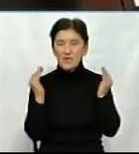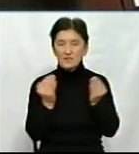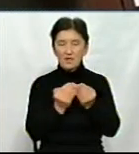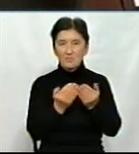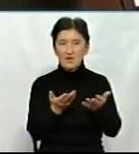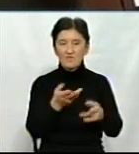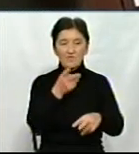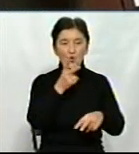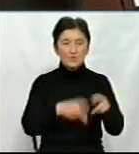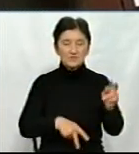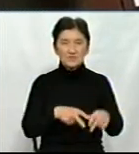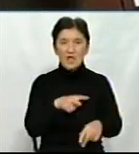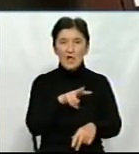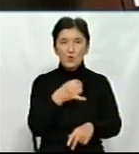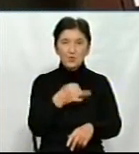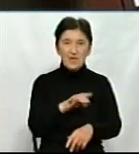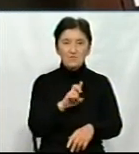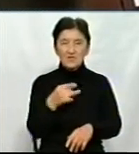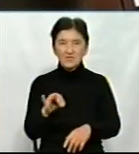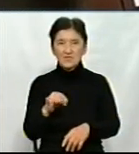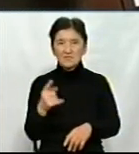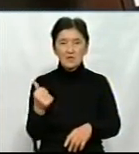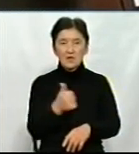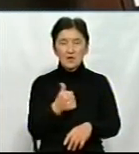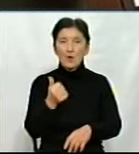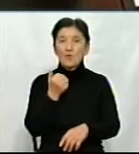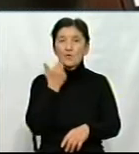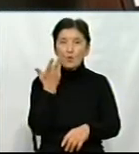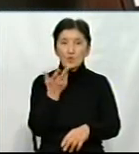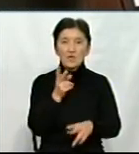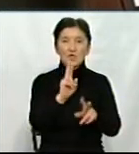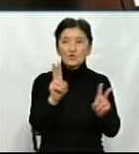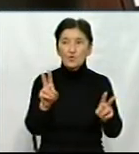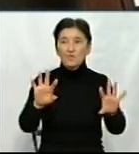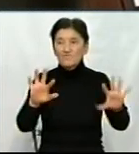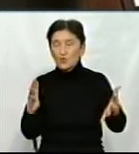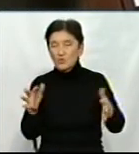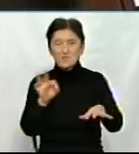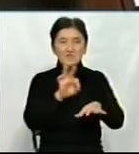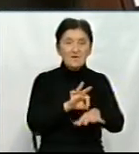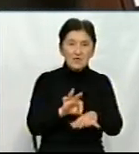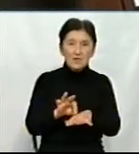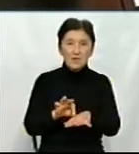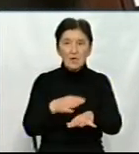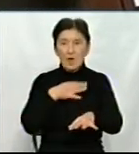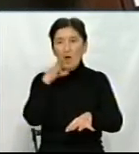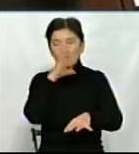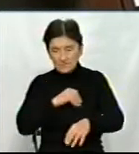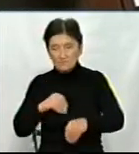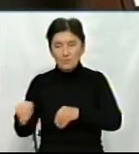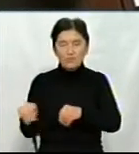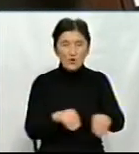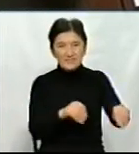початок березня. Перше запитання, коли хто захворіє, посіємо ми чи не посіємо. Слава Богу,